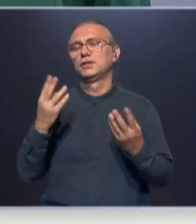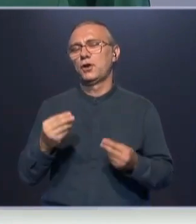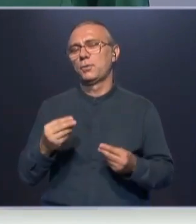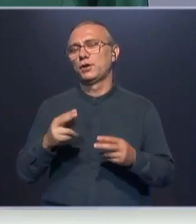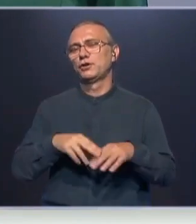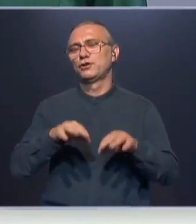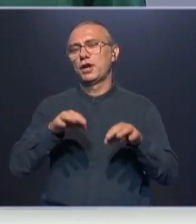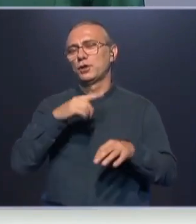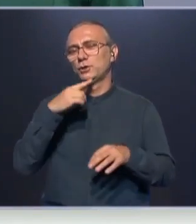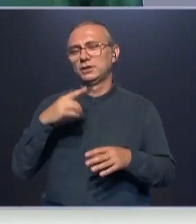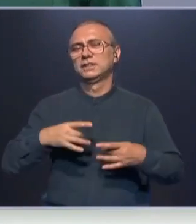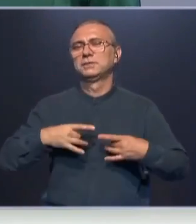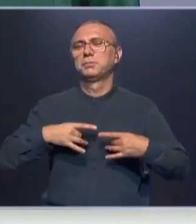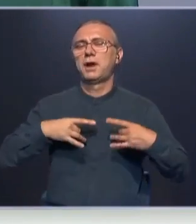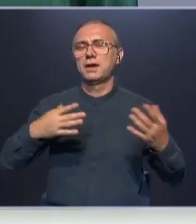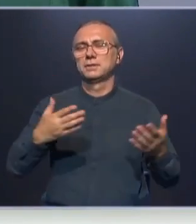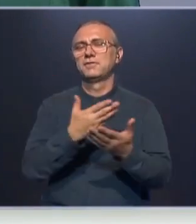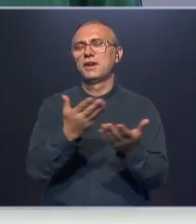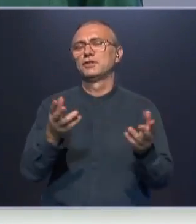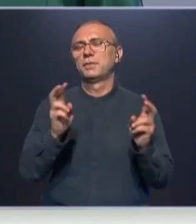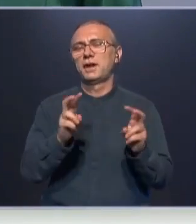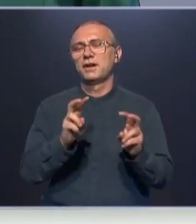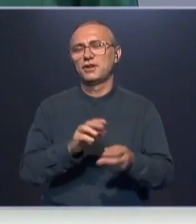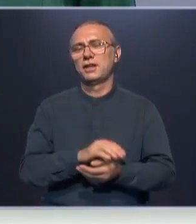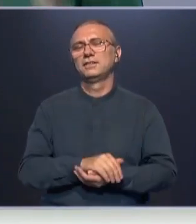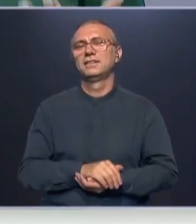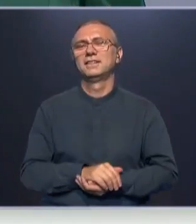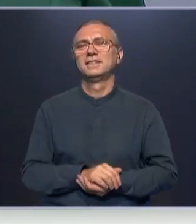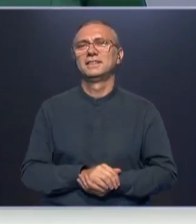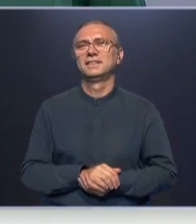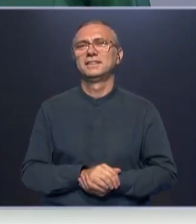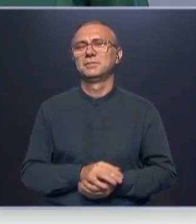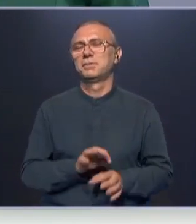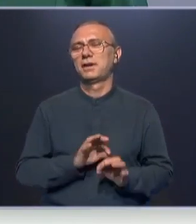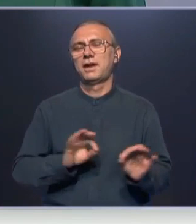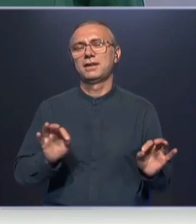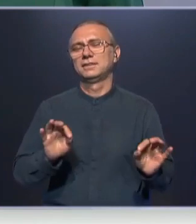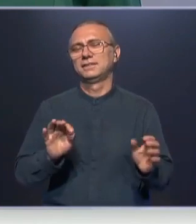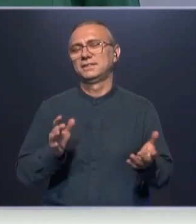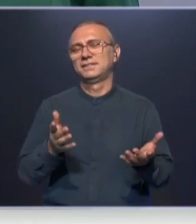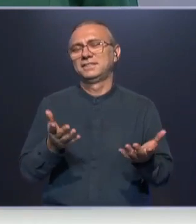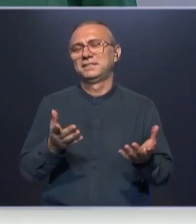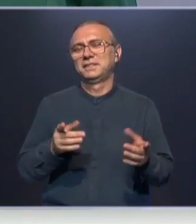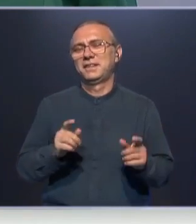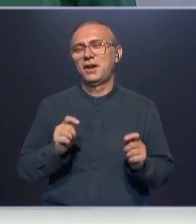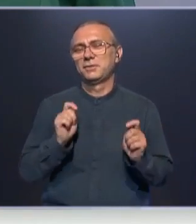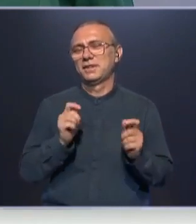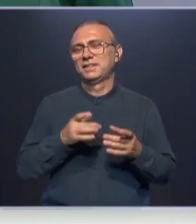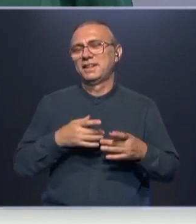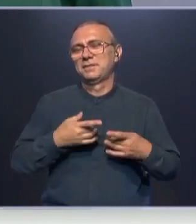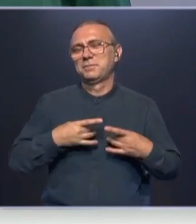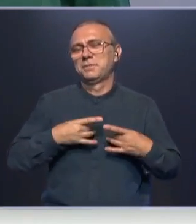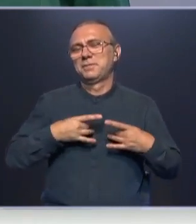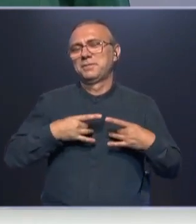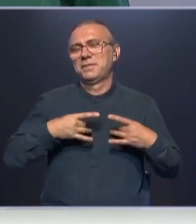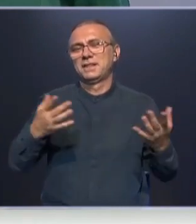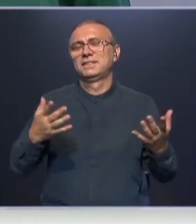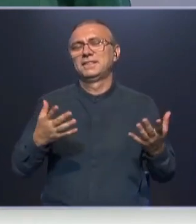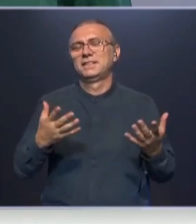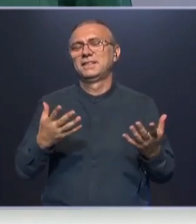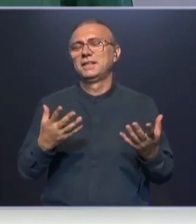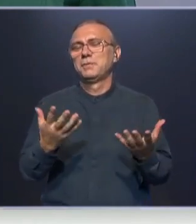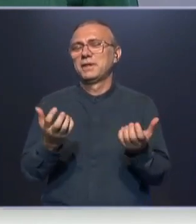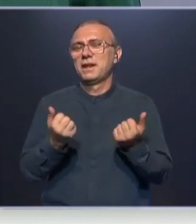праздником ваших прихожан. Прекрасный повод отметить этот день и принять святое крещение.